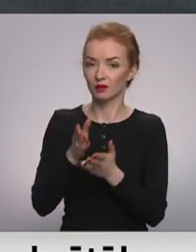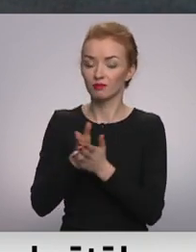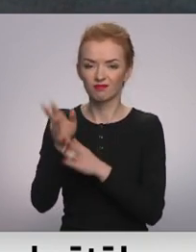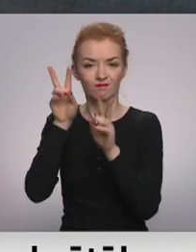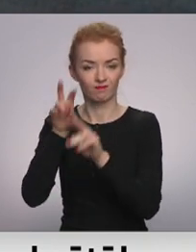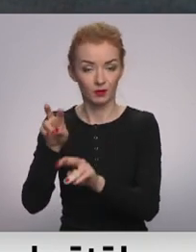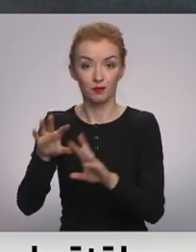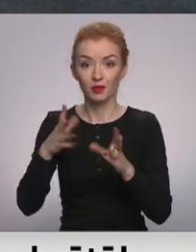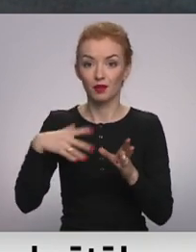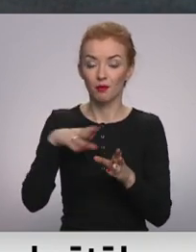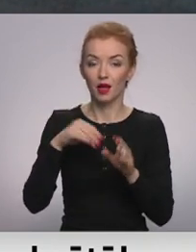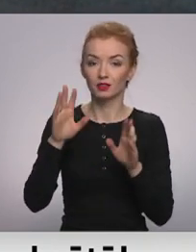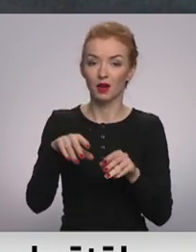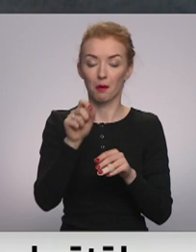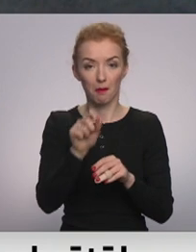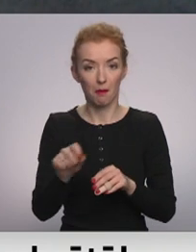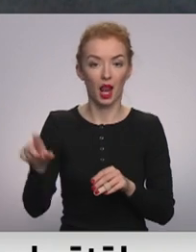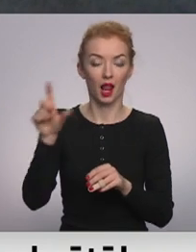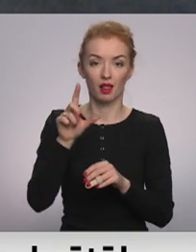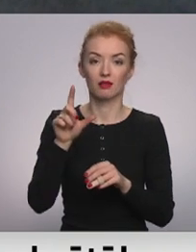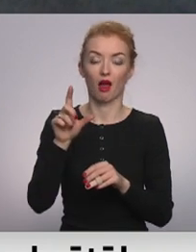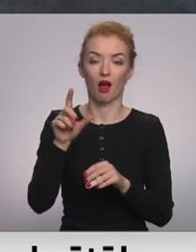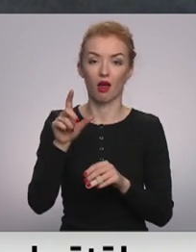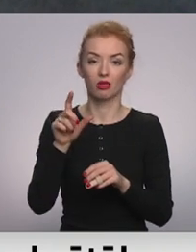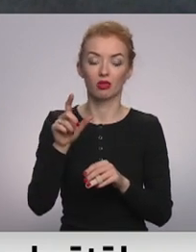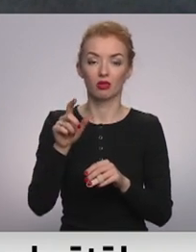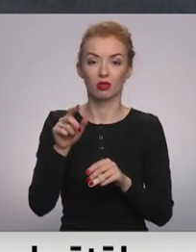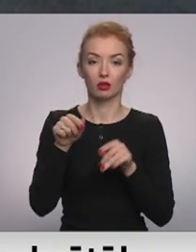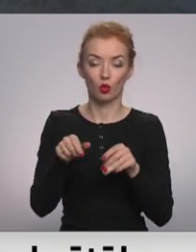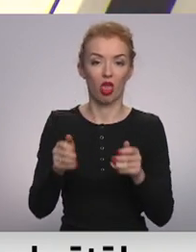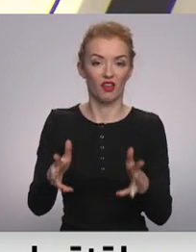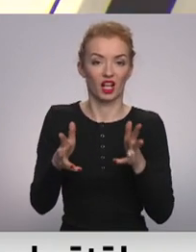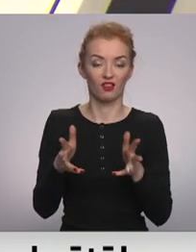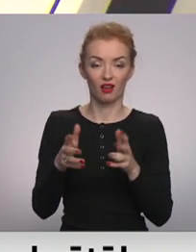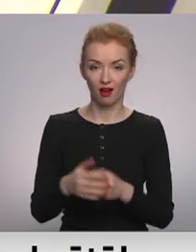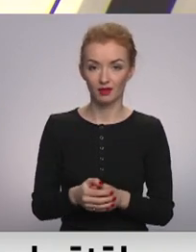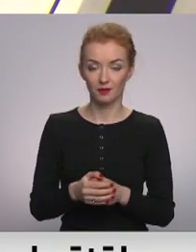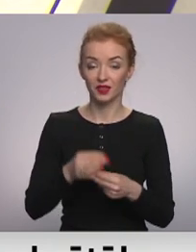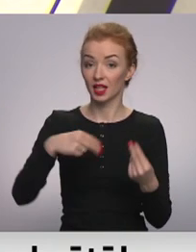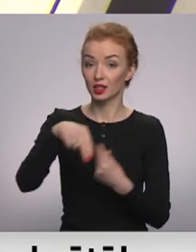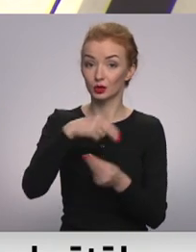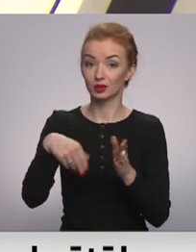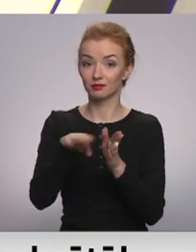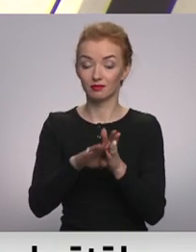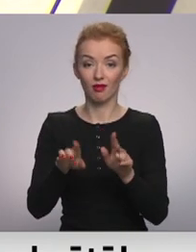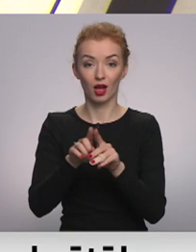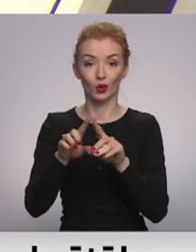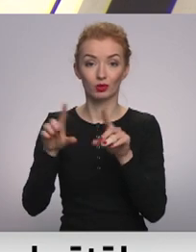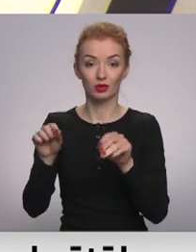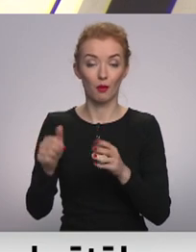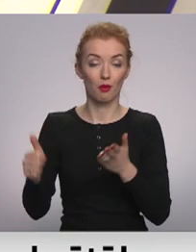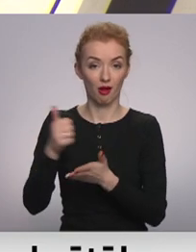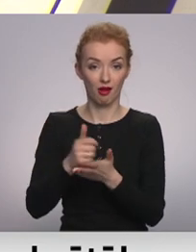Bet mēs varam palielināt viņu viziešu to efektivitāti. Diskusijā piedalījās arī uzņēmē